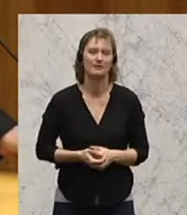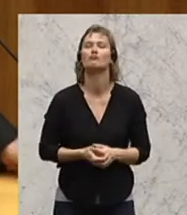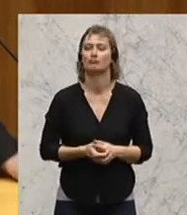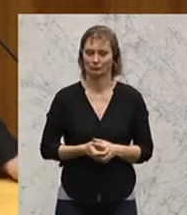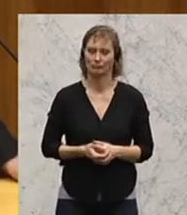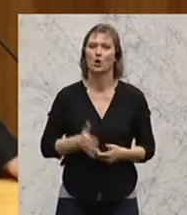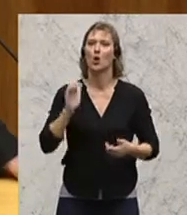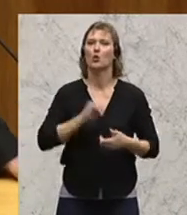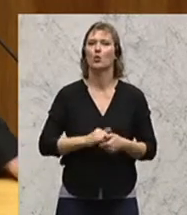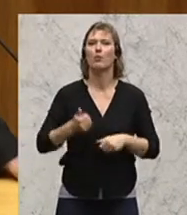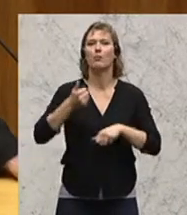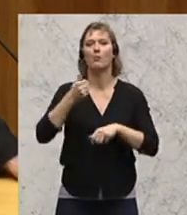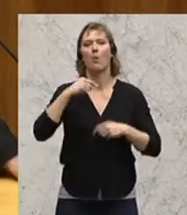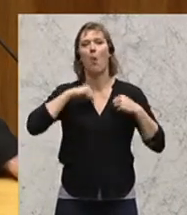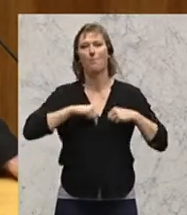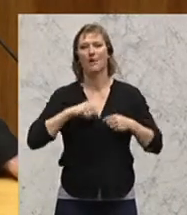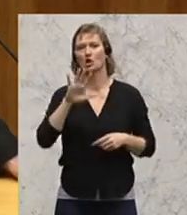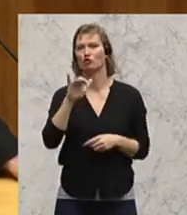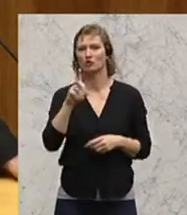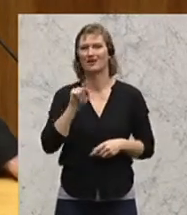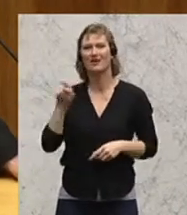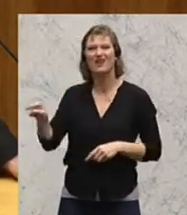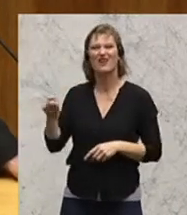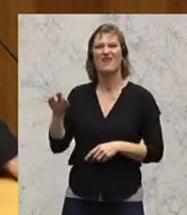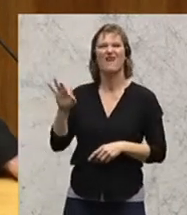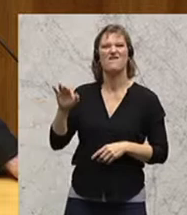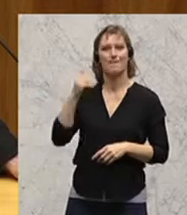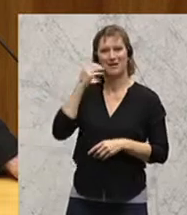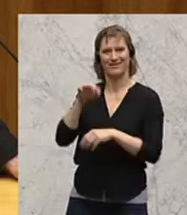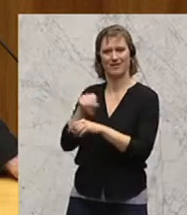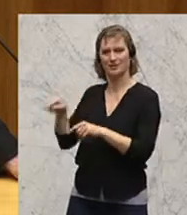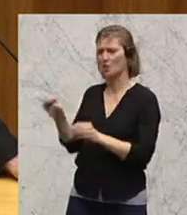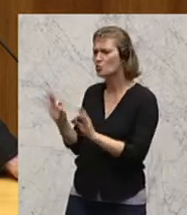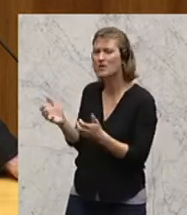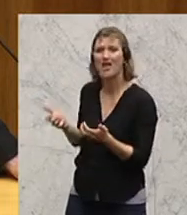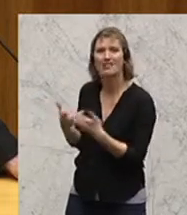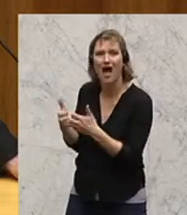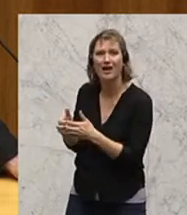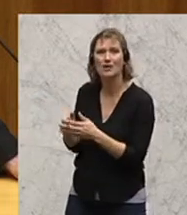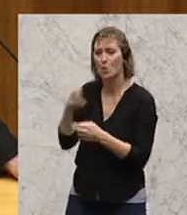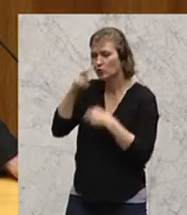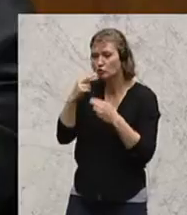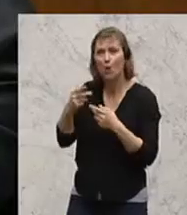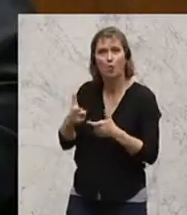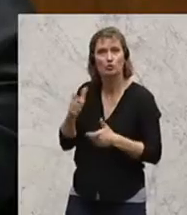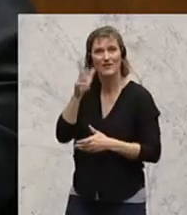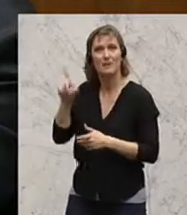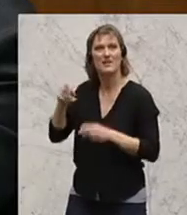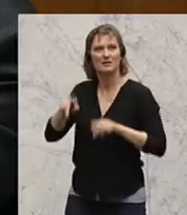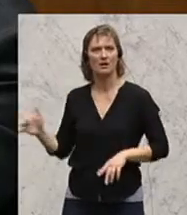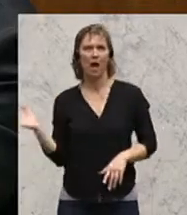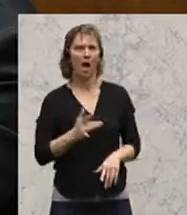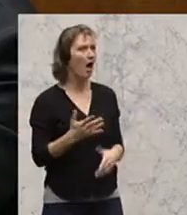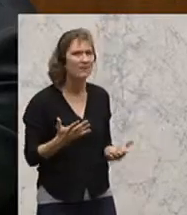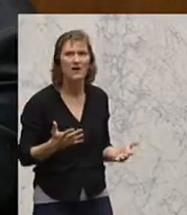Nämlich, Klubobmann Schieder geht zu Bundeskanzler Faymann und sagt, Werner, ich habe eine gute Nachricht, der Untersuchungsausschuss wird Minderheitsrecht. Und Faymann sagt